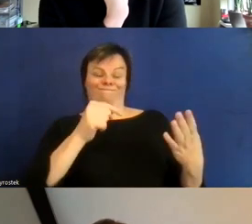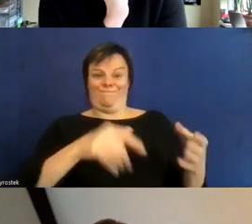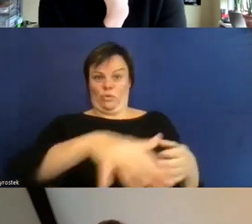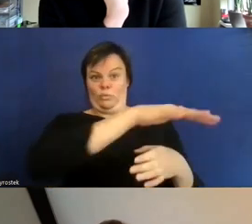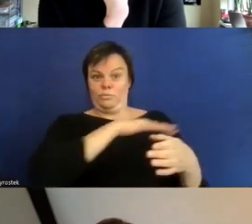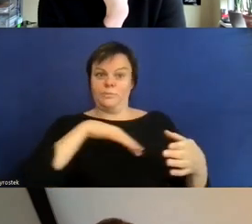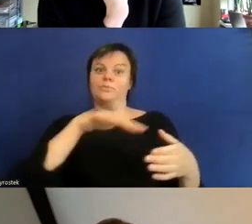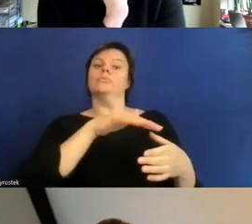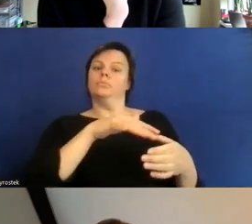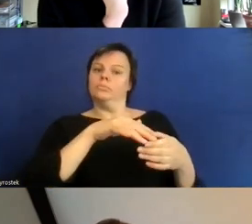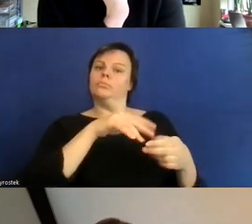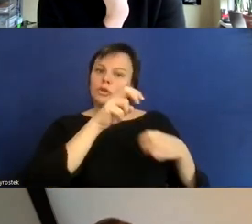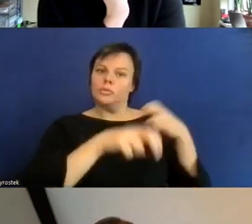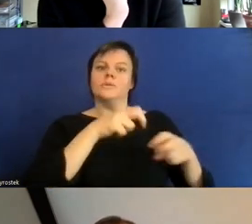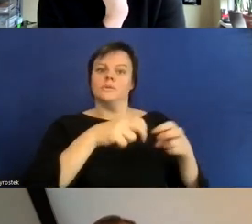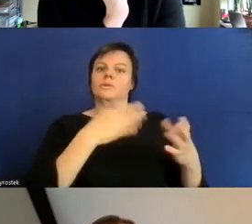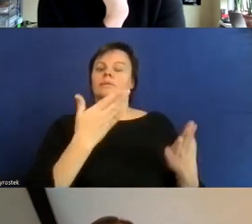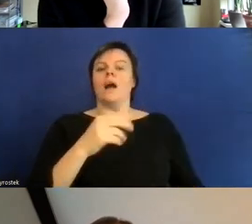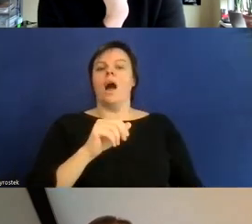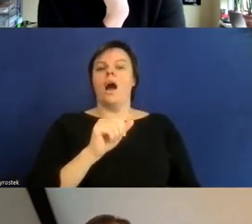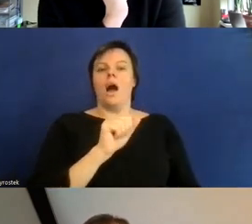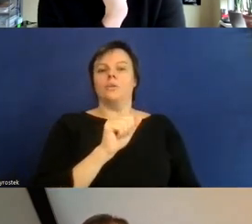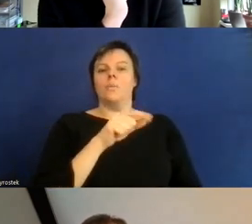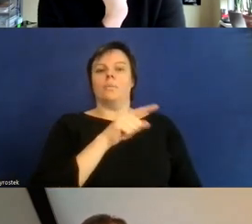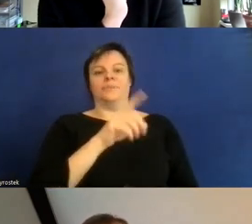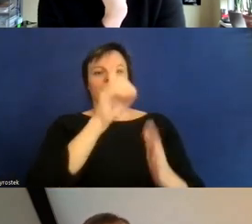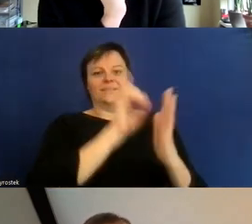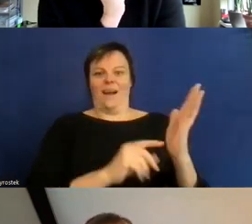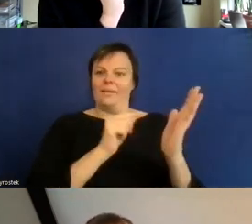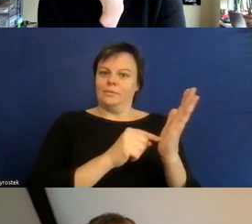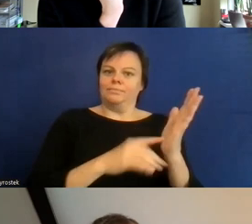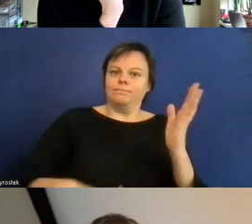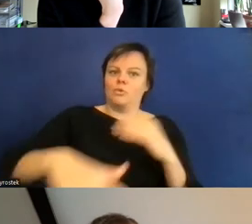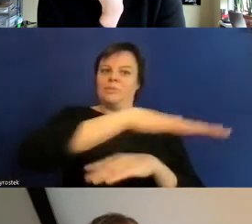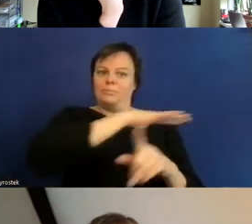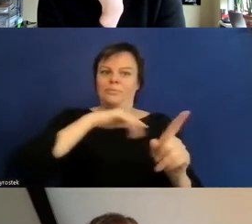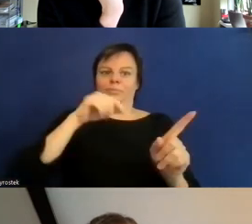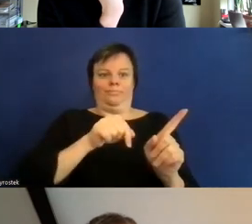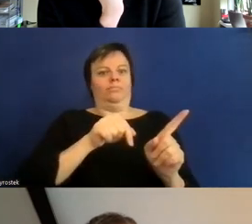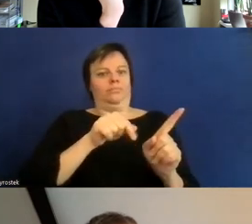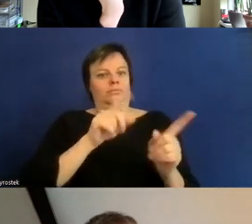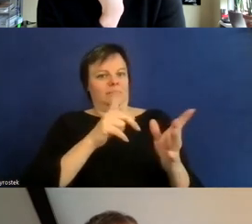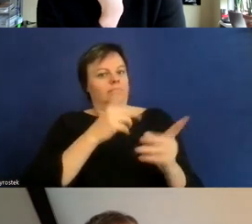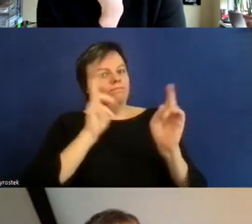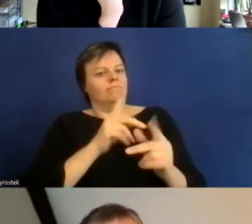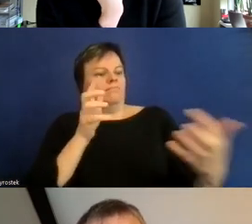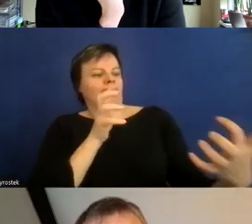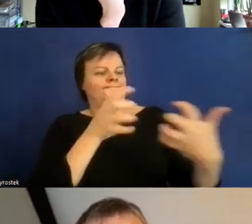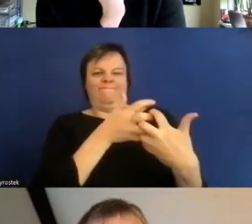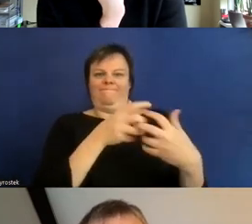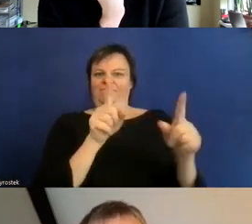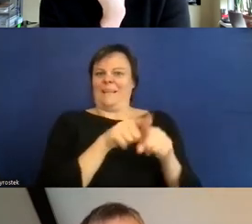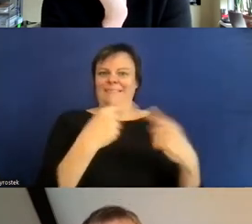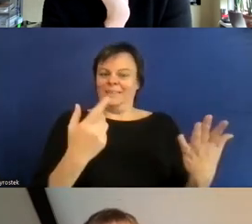und wenn das nicht zusammenpasst dann entsteht eine Behinderung ja es wurde auch noch gefragt ersetzt